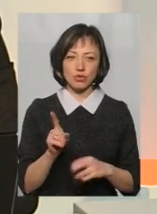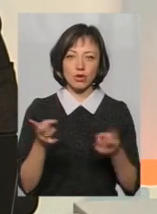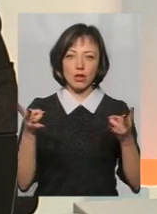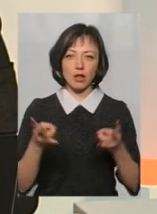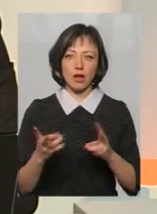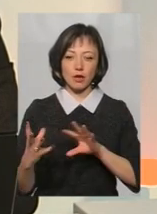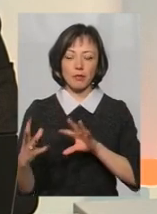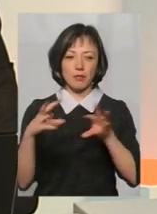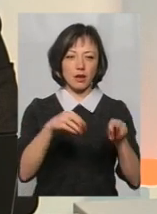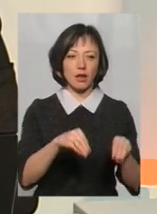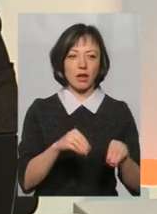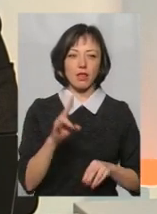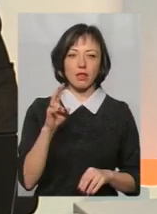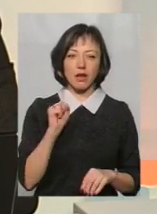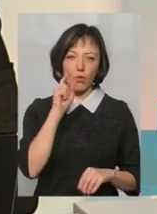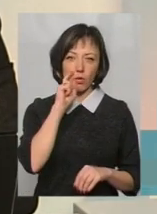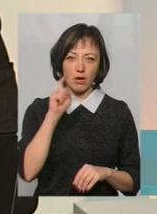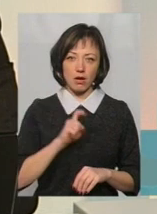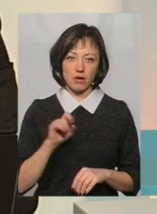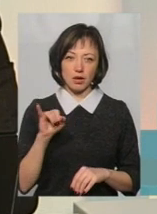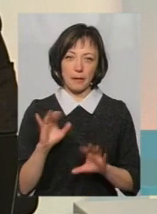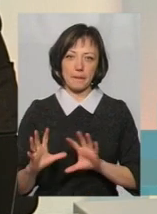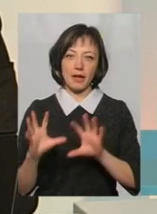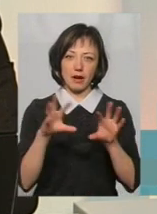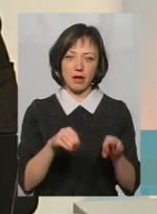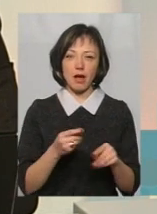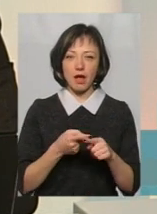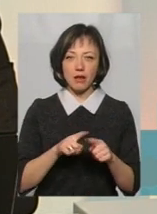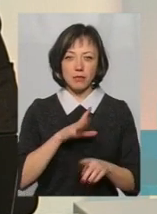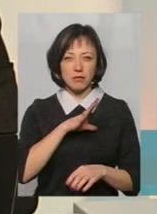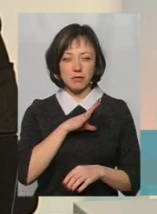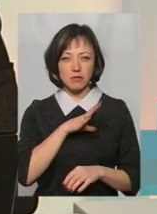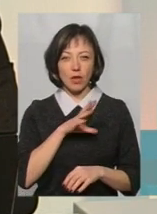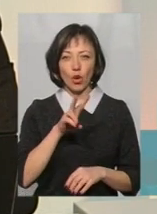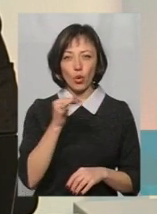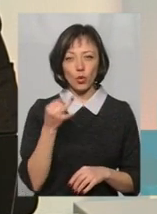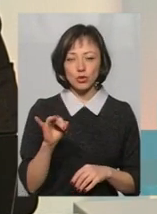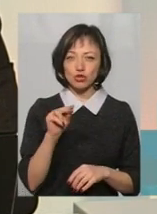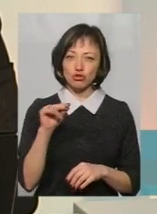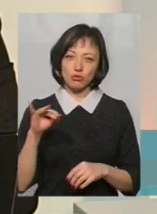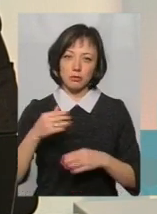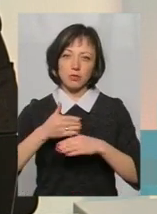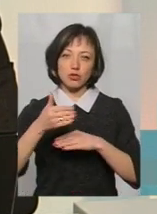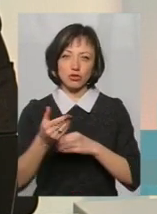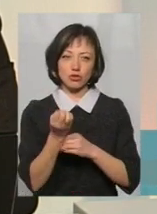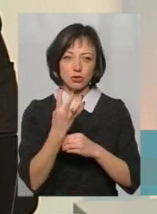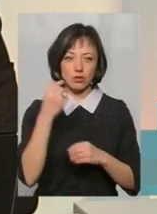переїхати на Україну. Так і переїхали. Це було в лютому чи це було пізніше, 2014 року?